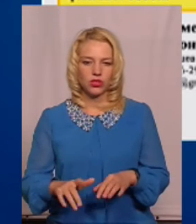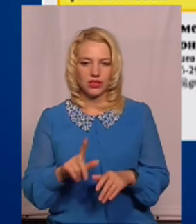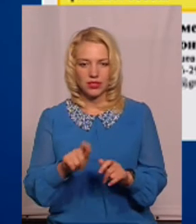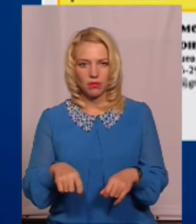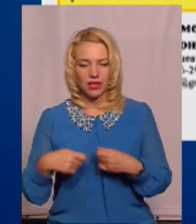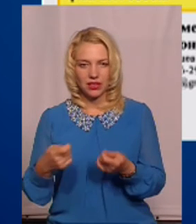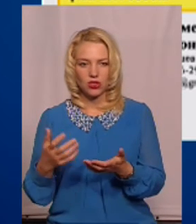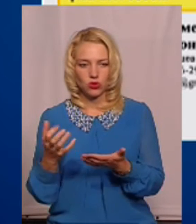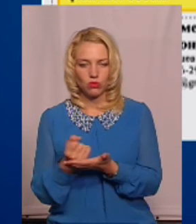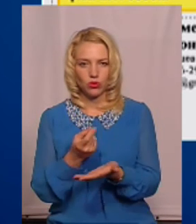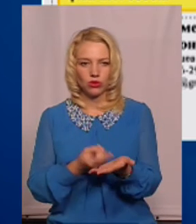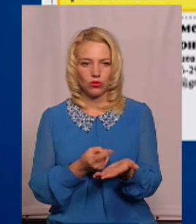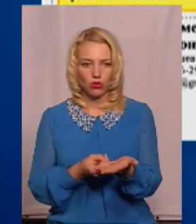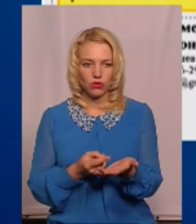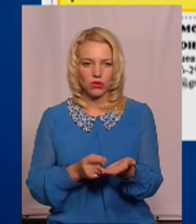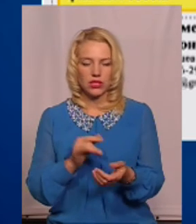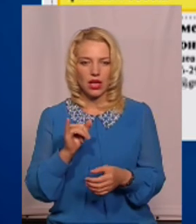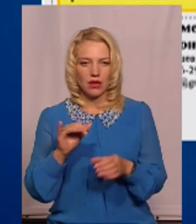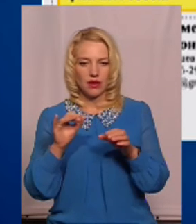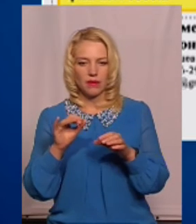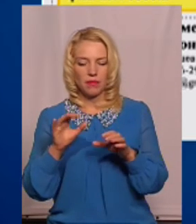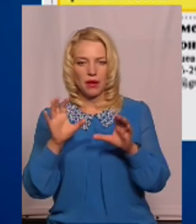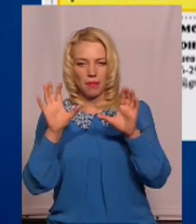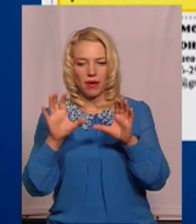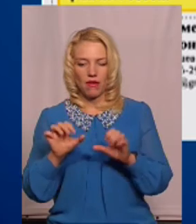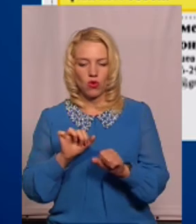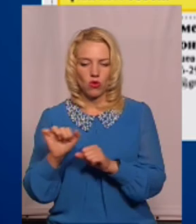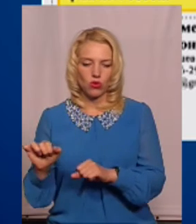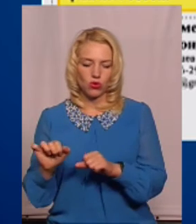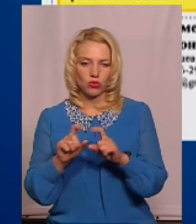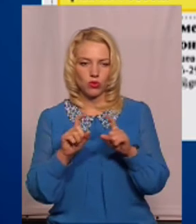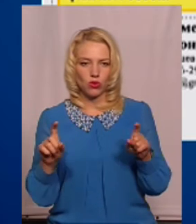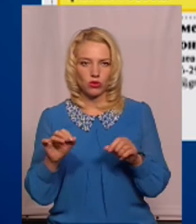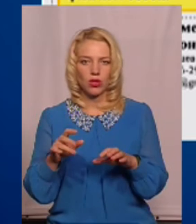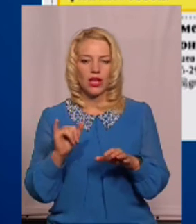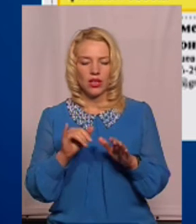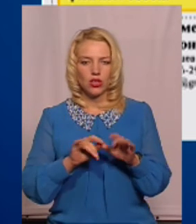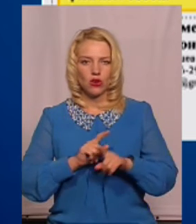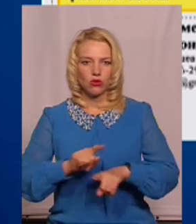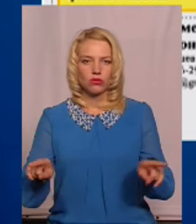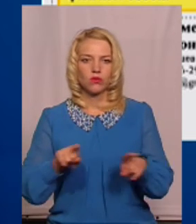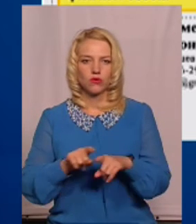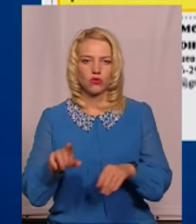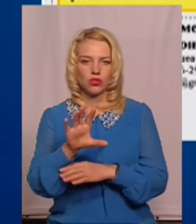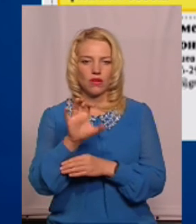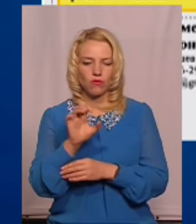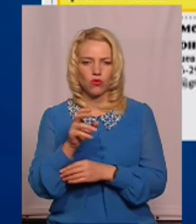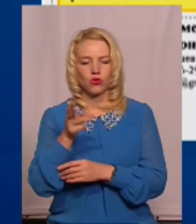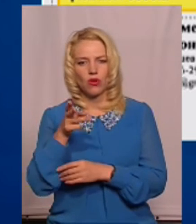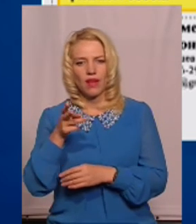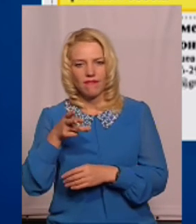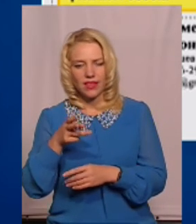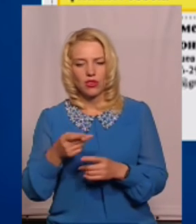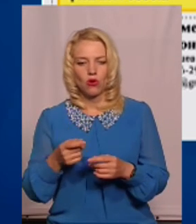передачою здобутих докидів правоохоронному органу та розумінням розповсюдження фото, відео, зображення особи